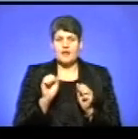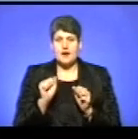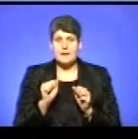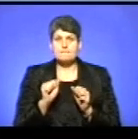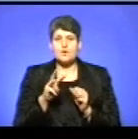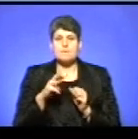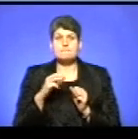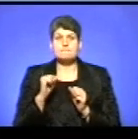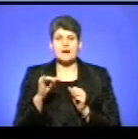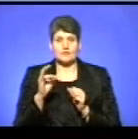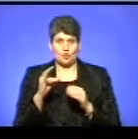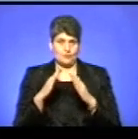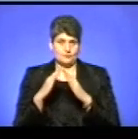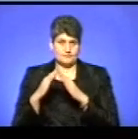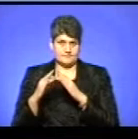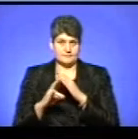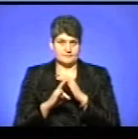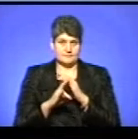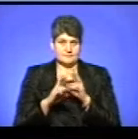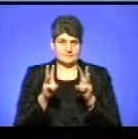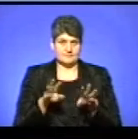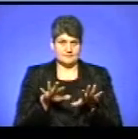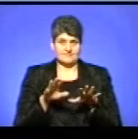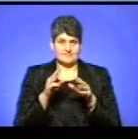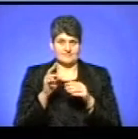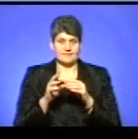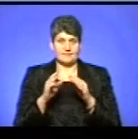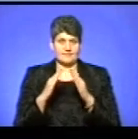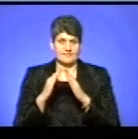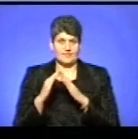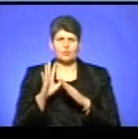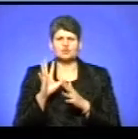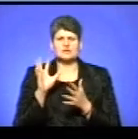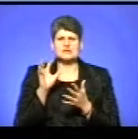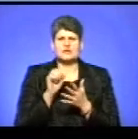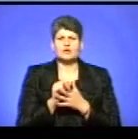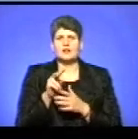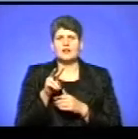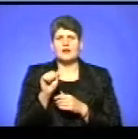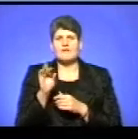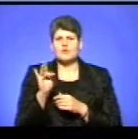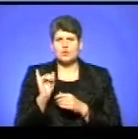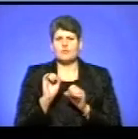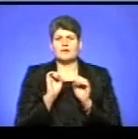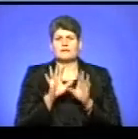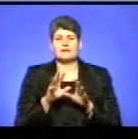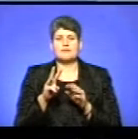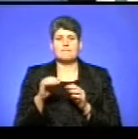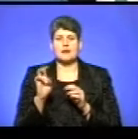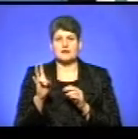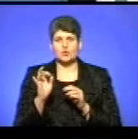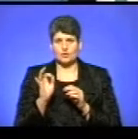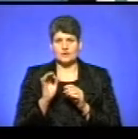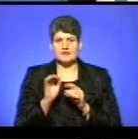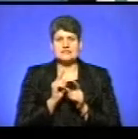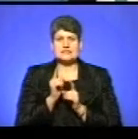майно, зразу стали говорити, що будуть захоплювати лавру, передавати майно, тобто акценти